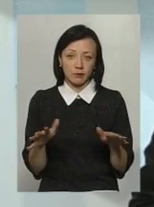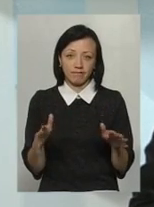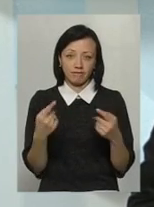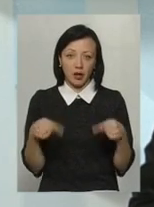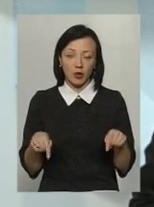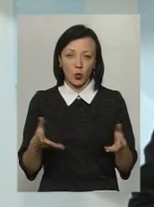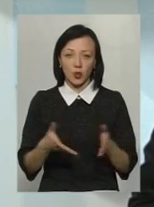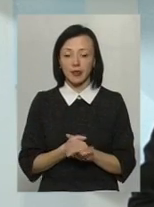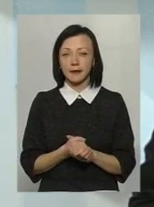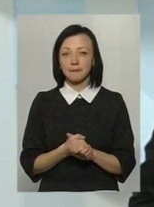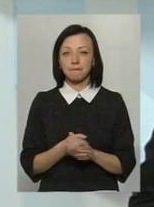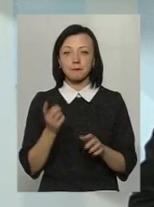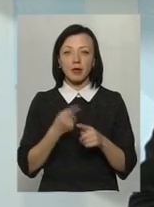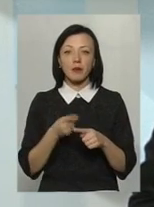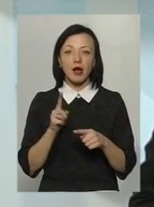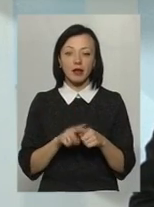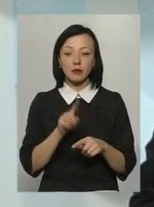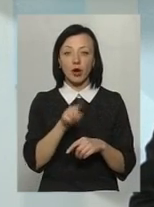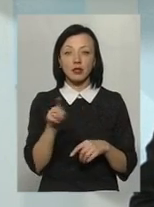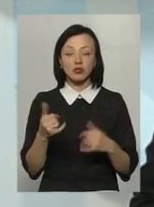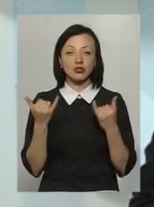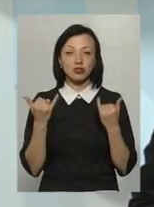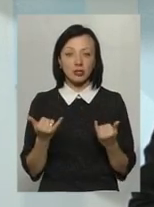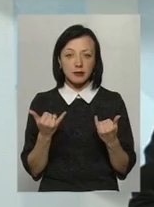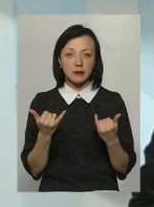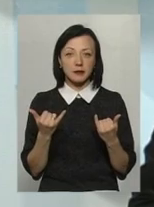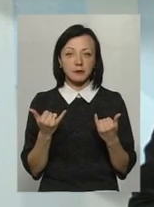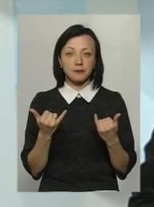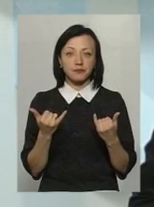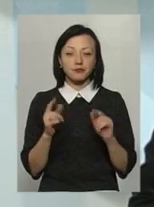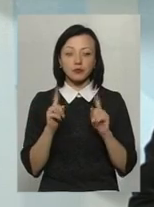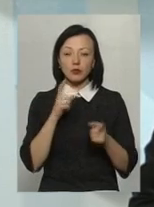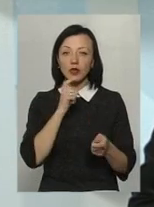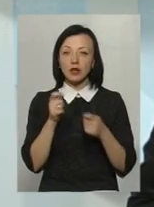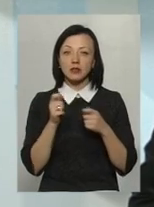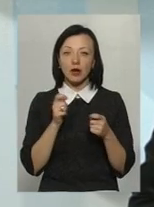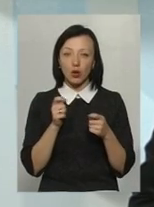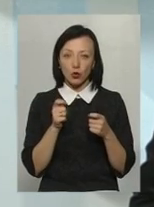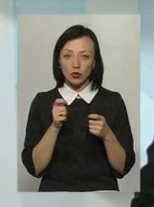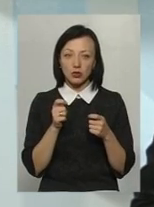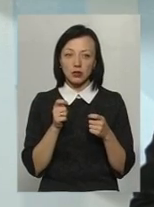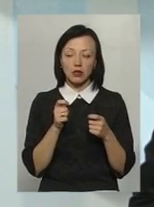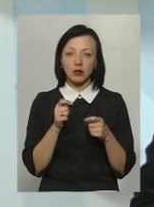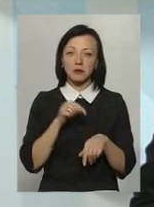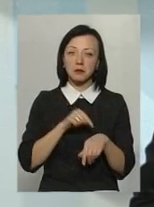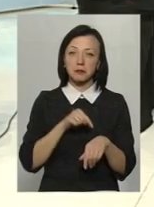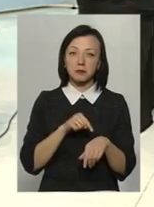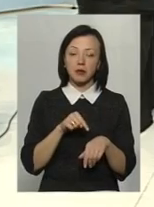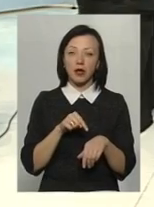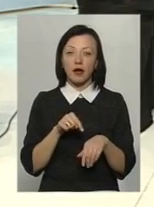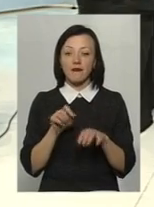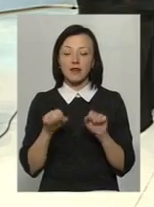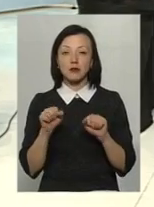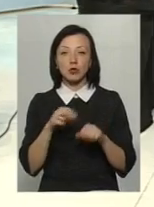банкрот. Вот. вони щас, ну, как би, очень осторожно прощупують. Возможні